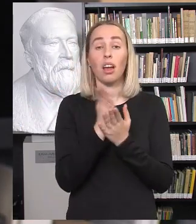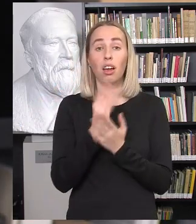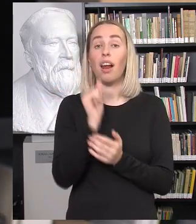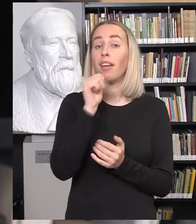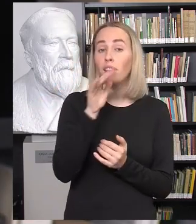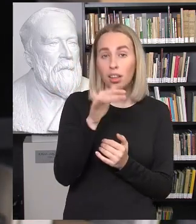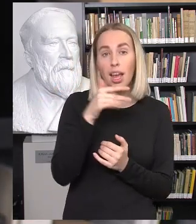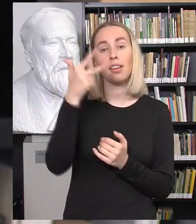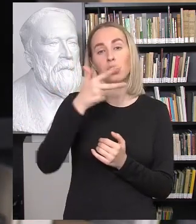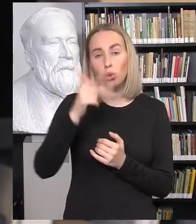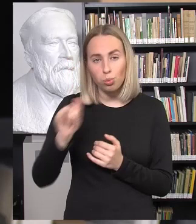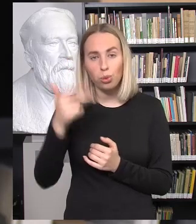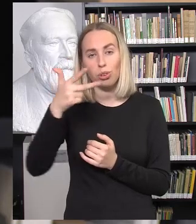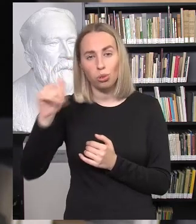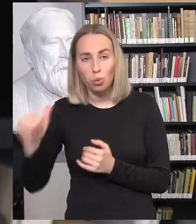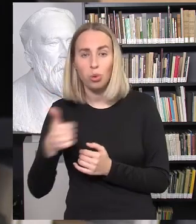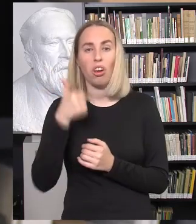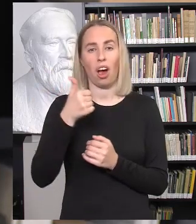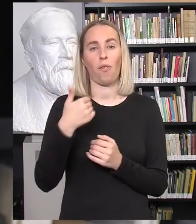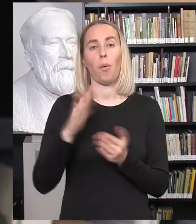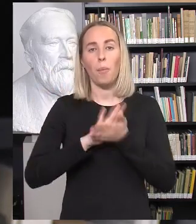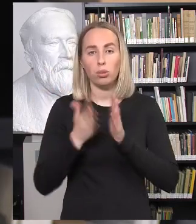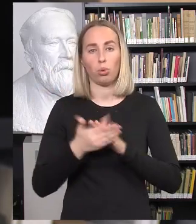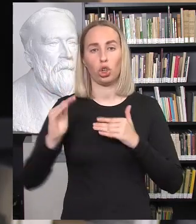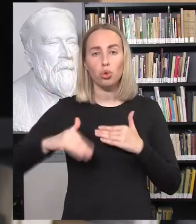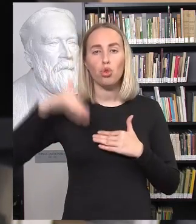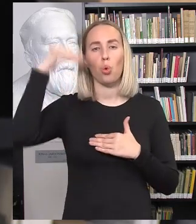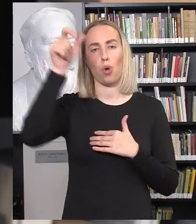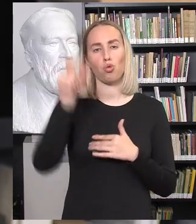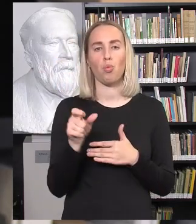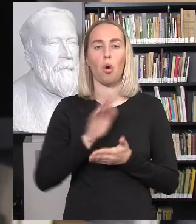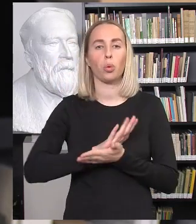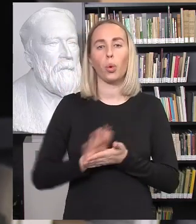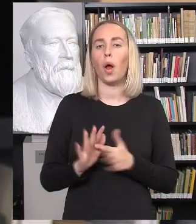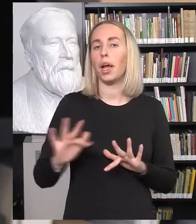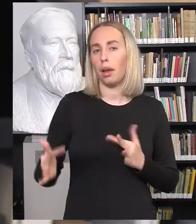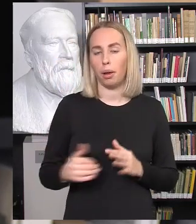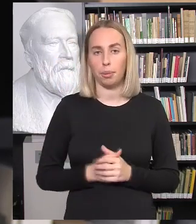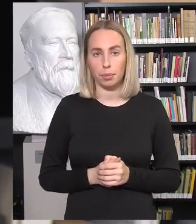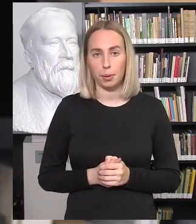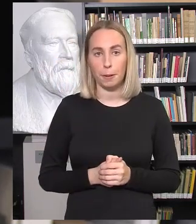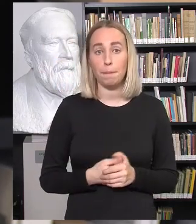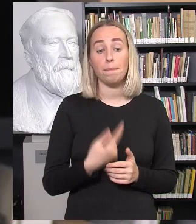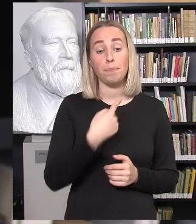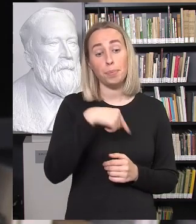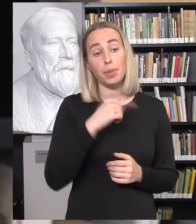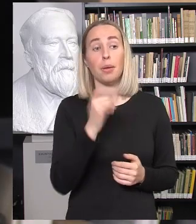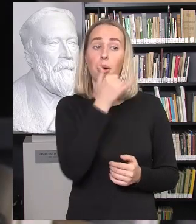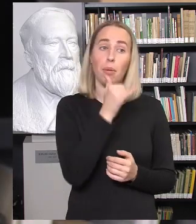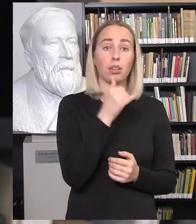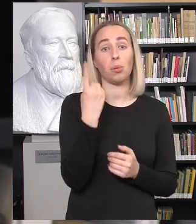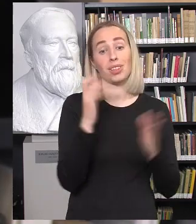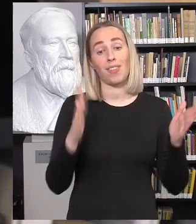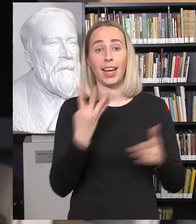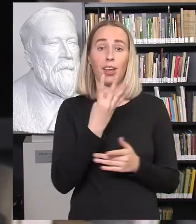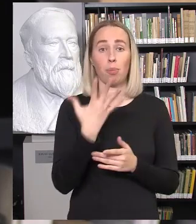skirti yra būtent pasiruošimui tapti saugusiu žmogu. Mes bandome atrasti 45 minutės